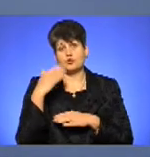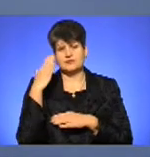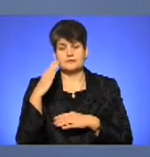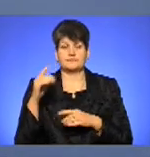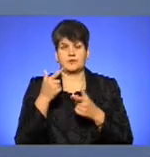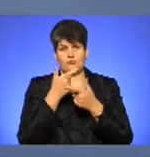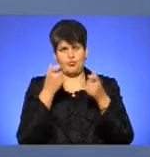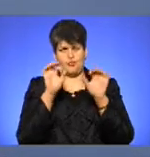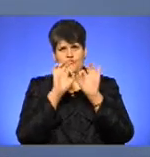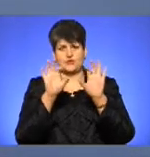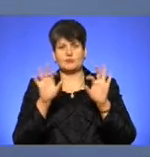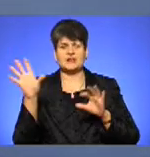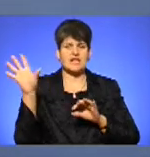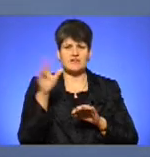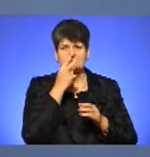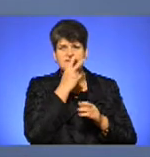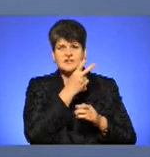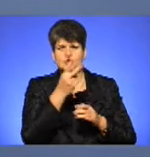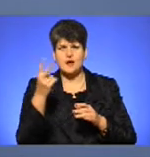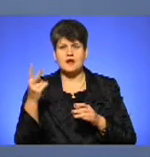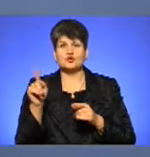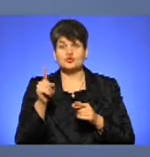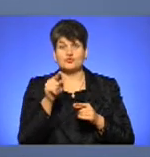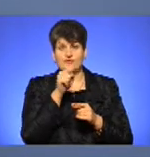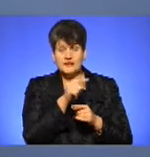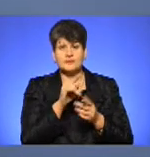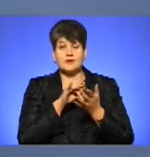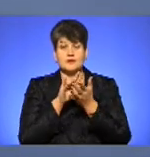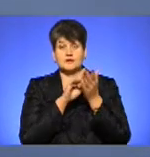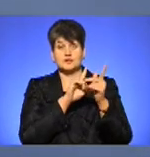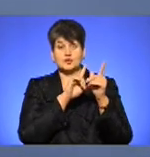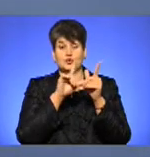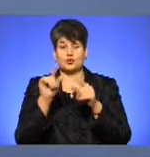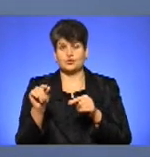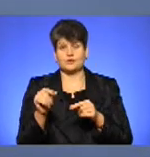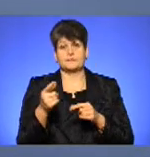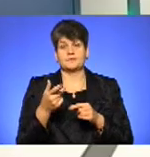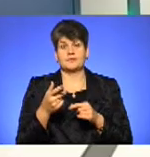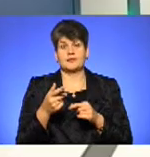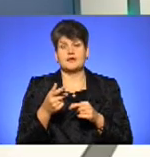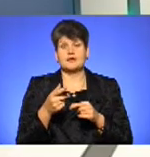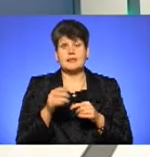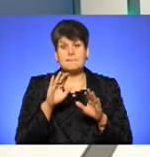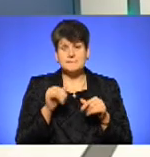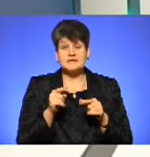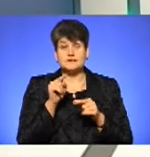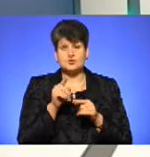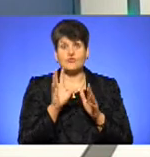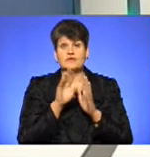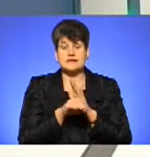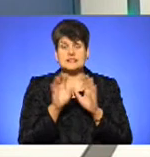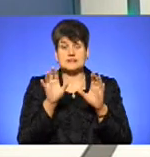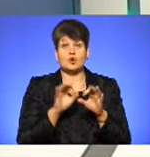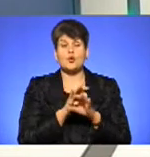всіх візуальних засобах, якщо такий артист гастролює, в тому числі, коли демонструється його кліп на будь-якому каналі. І от після внесення цього